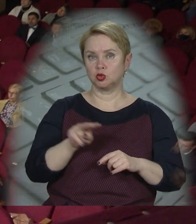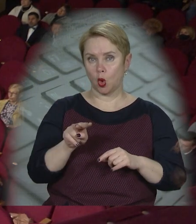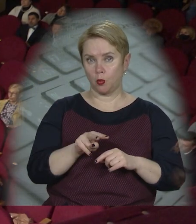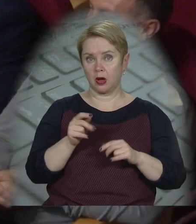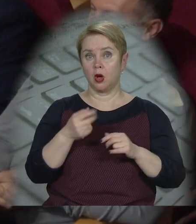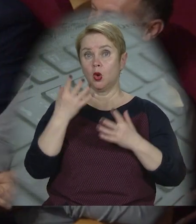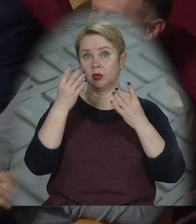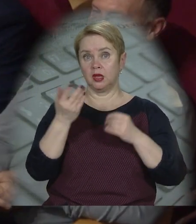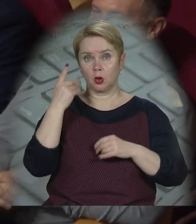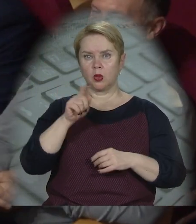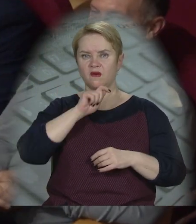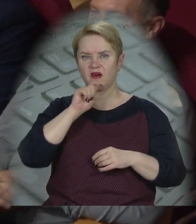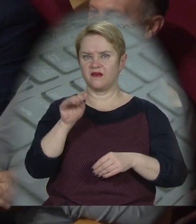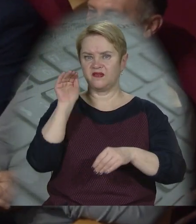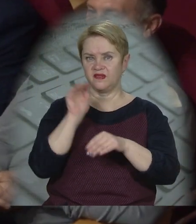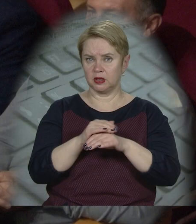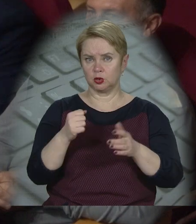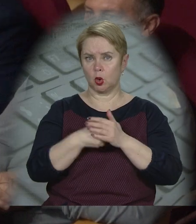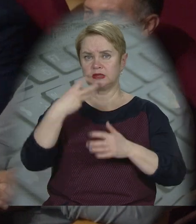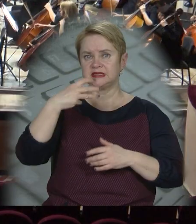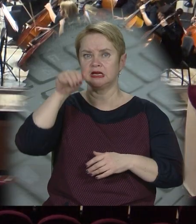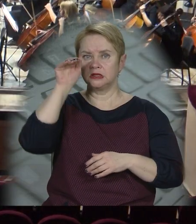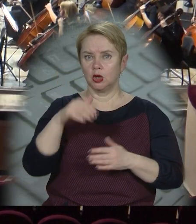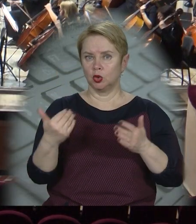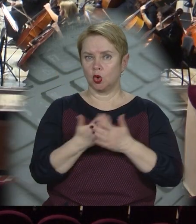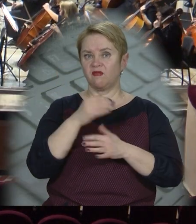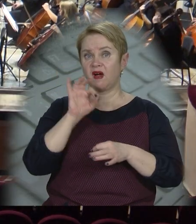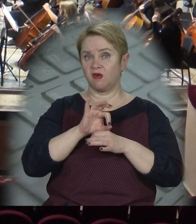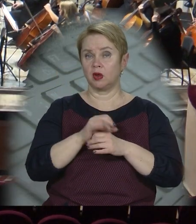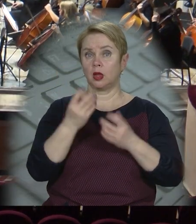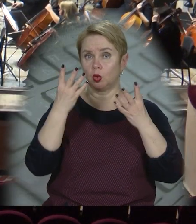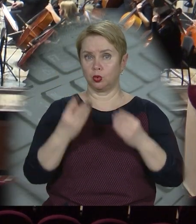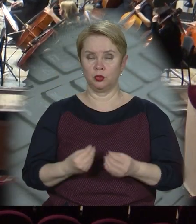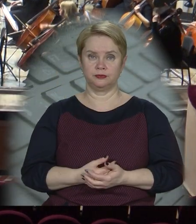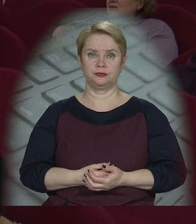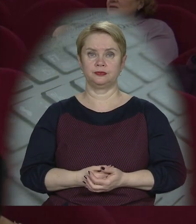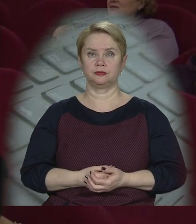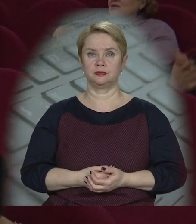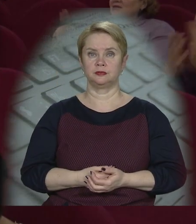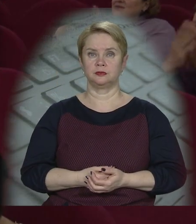листопаду, у дні, коли в Україні фіксували до 30 тисяч нових хворих на добу.